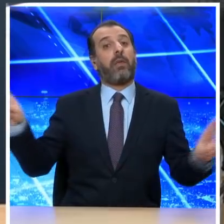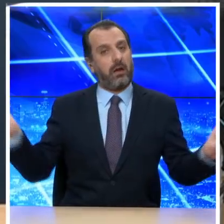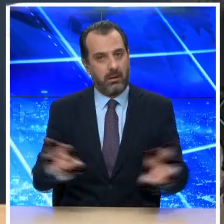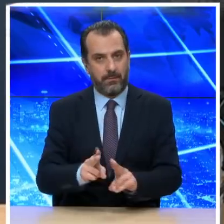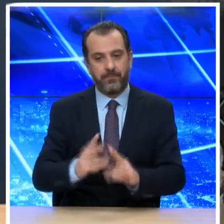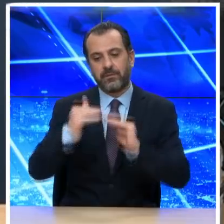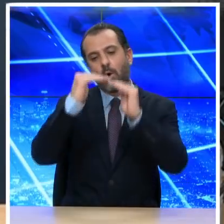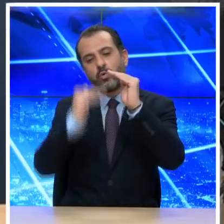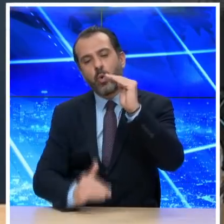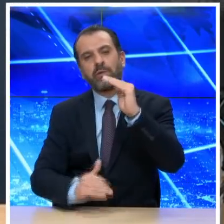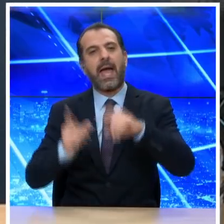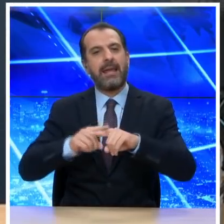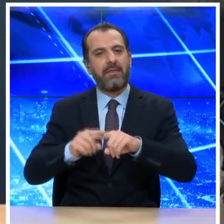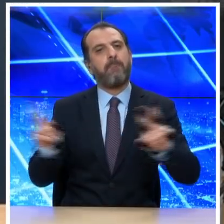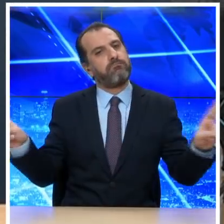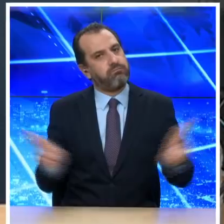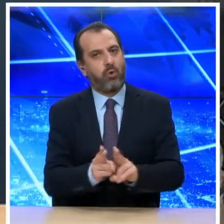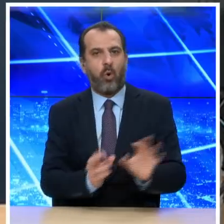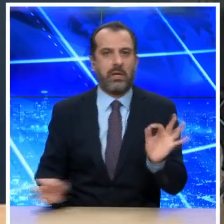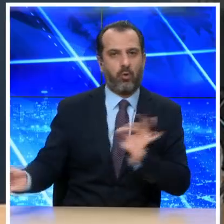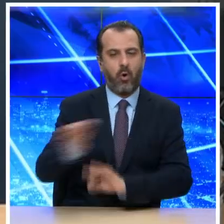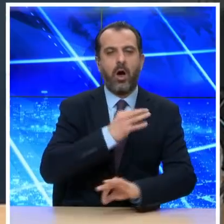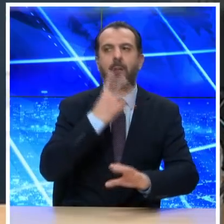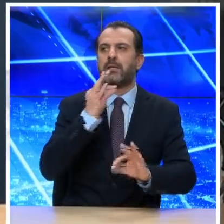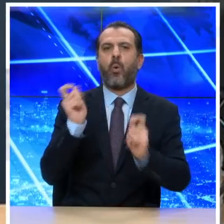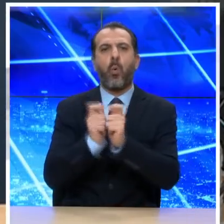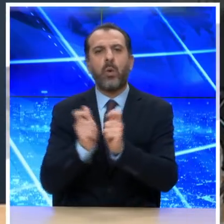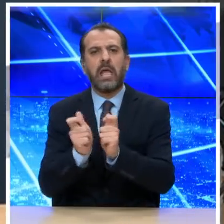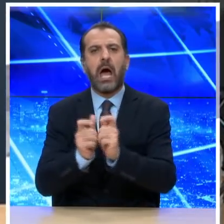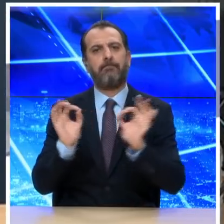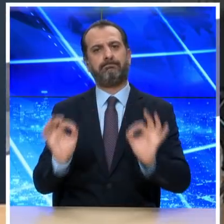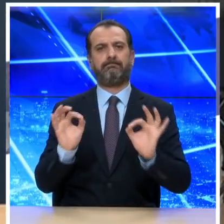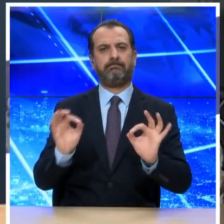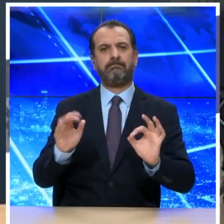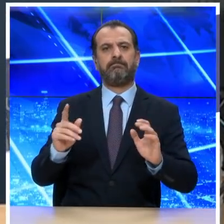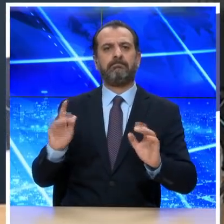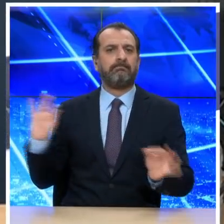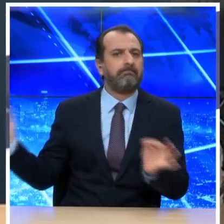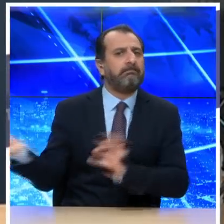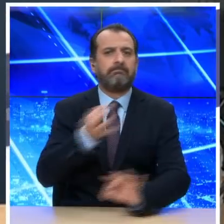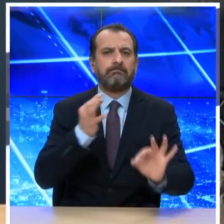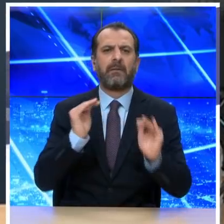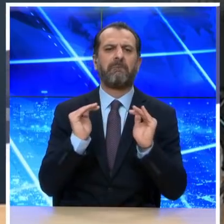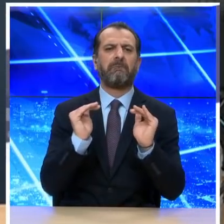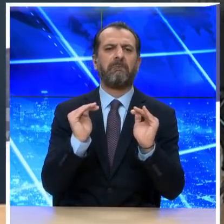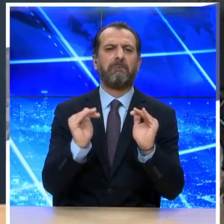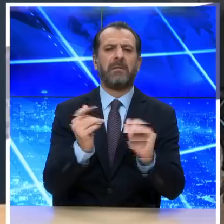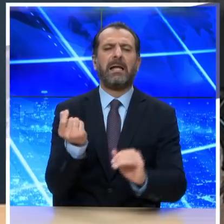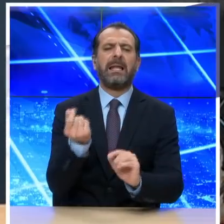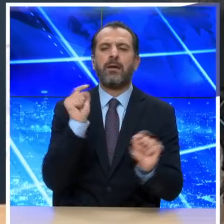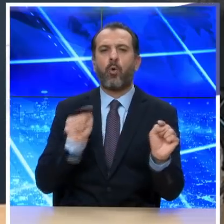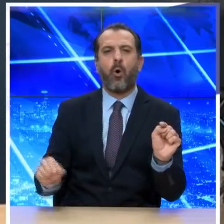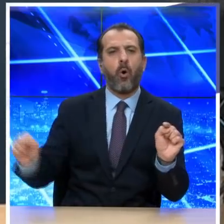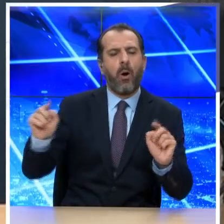χώρας διατηρεί χαμηλότερο φορτίο ενώ σε λιγότερο αστικές περιοχές της περιφέρειας παρατηρείται σταθεροποίηση της επιδημίας με μικρά ωστόσο σημεία